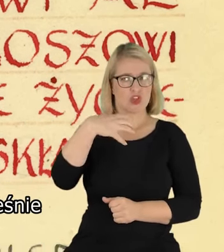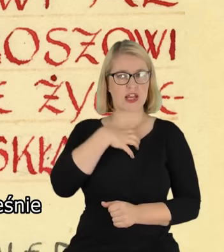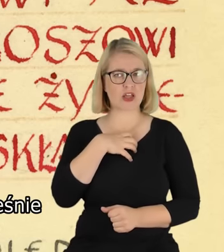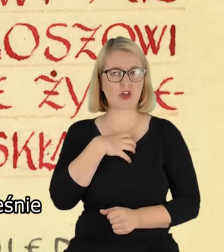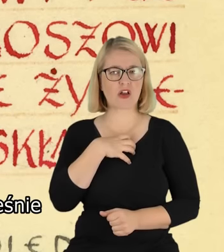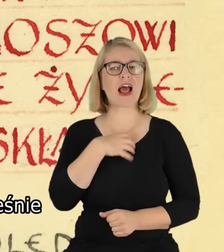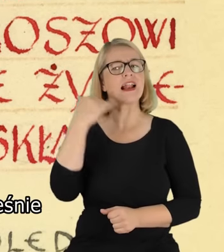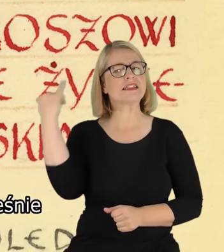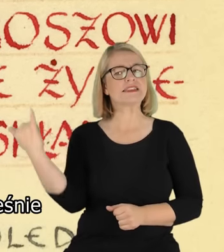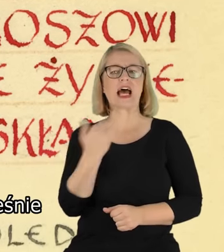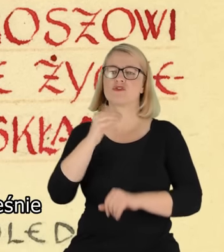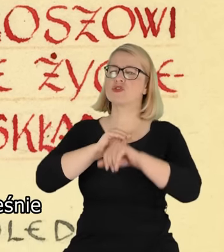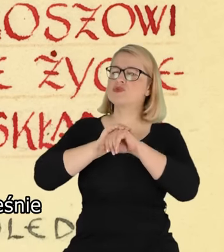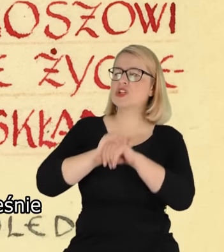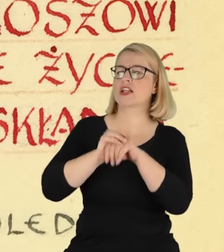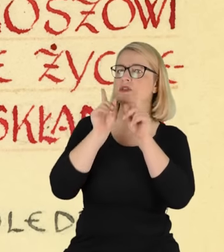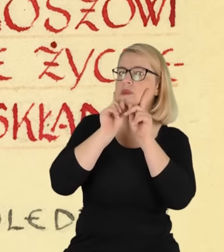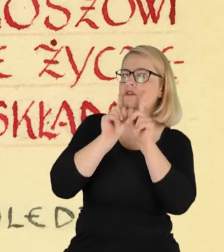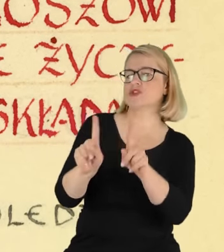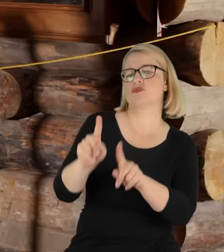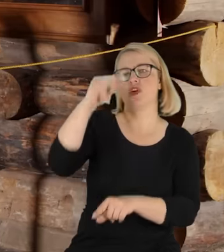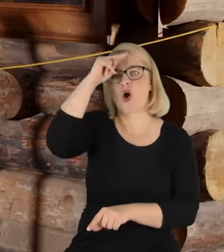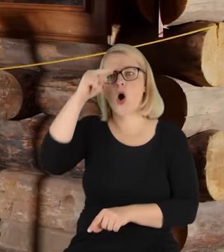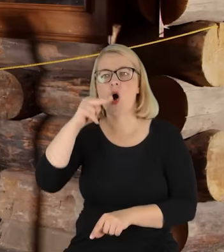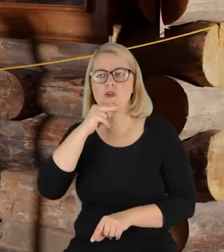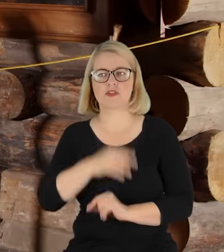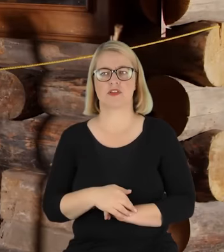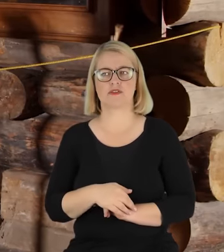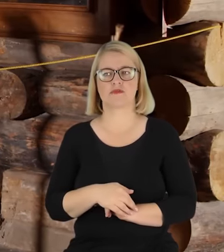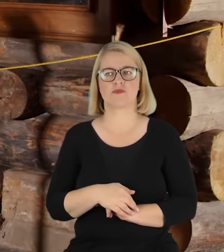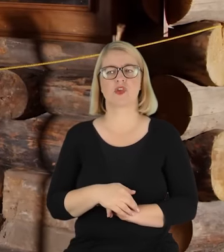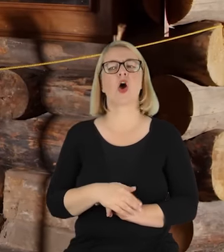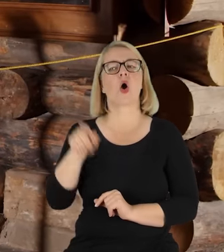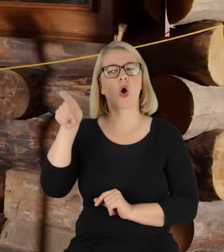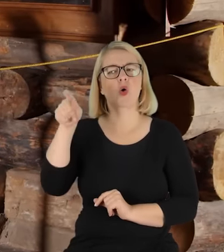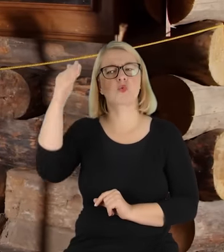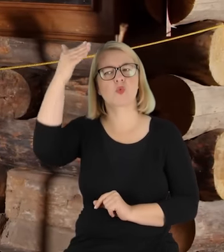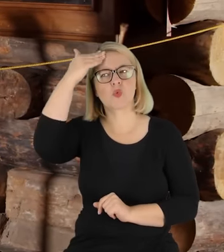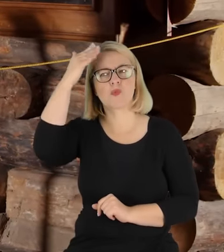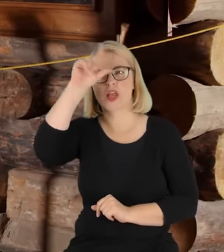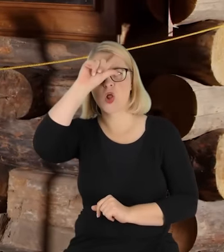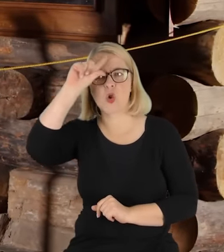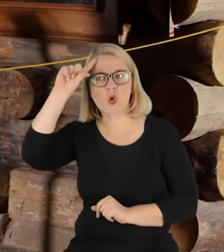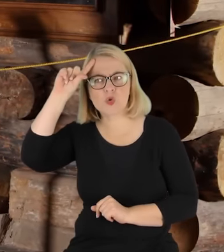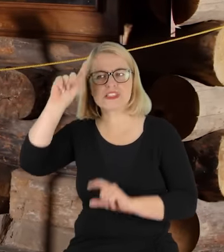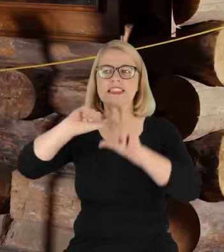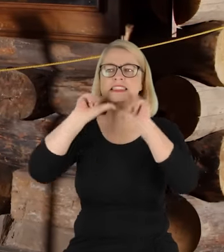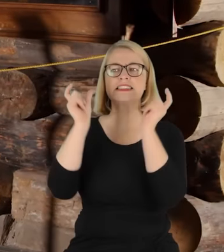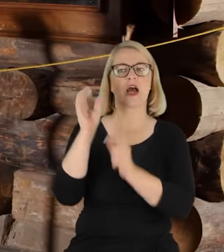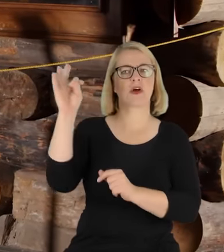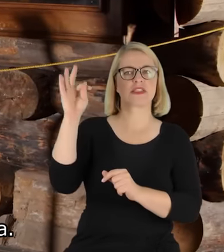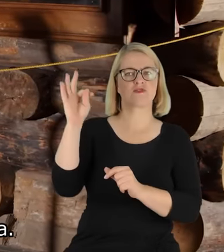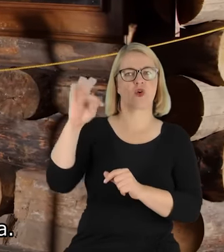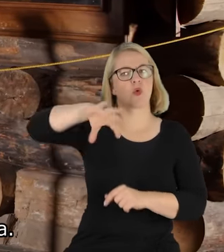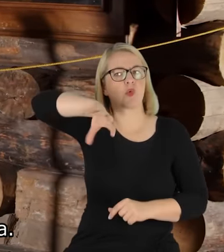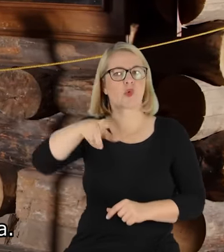prawdziwym przyjacielem, ojcem, który potrafił ludzi, całą swoją